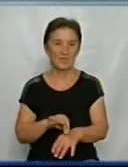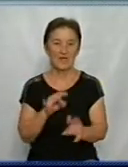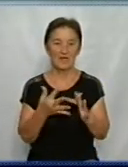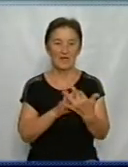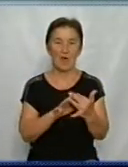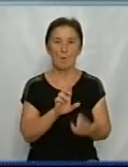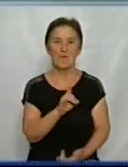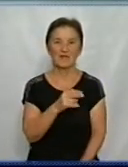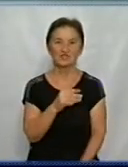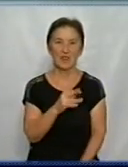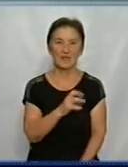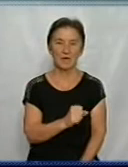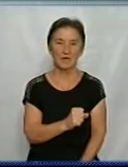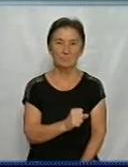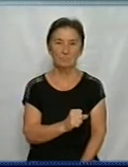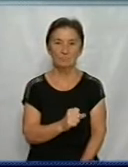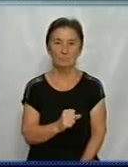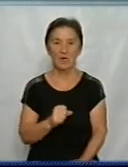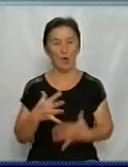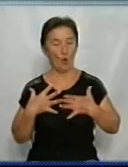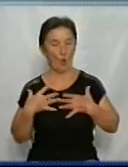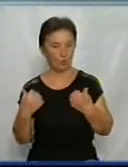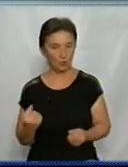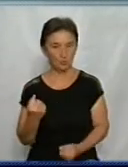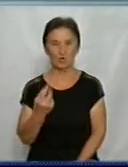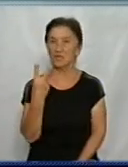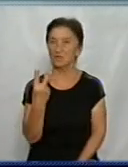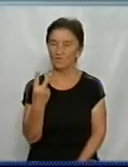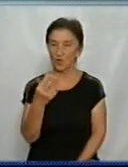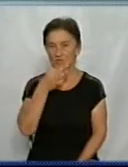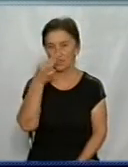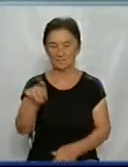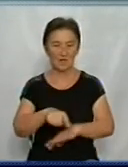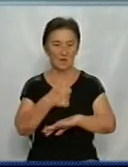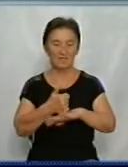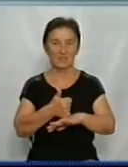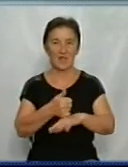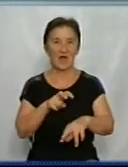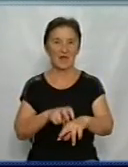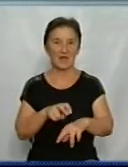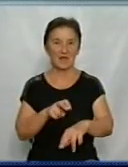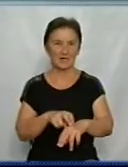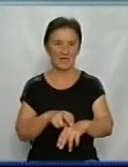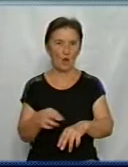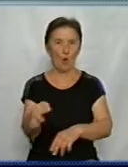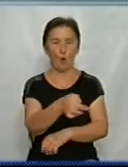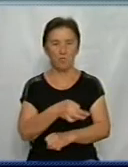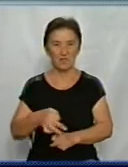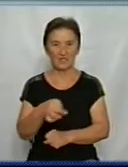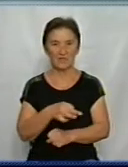села Бережинка Кропивницького району. Одужали двоє, розповіла головна санітарна лікарка області Надія Оперчук.